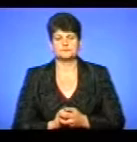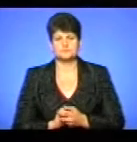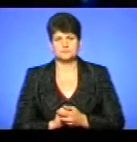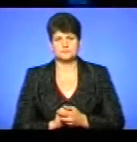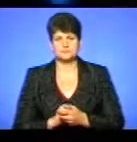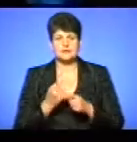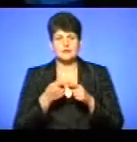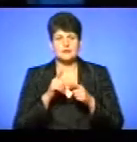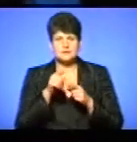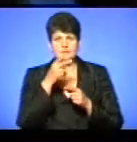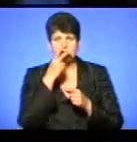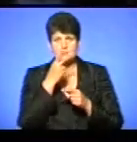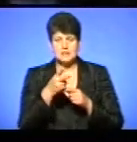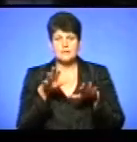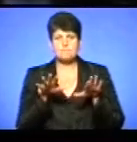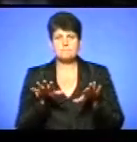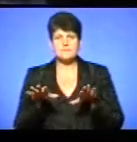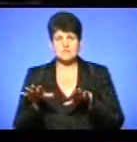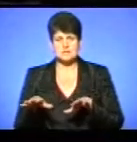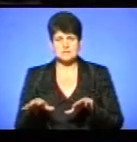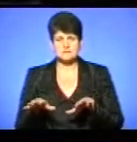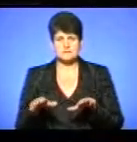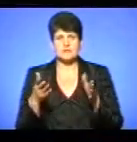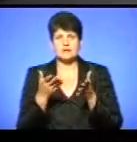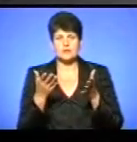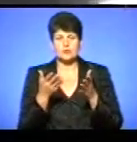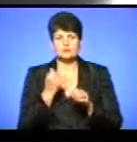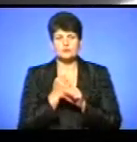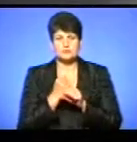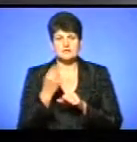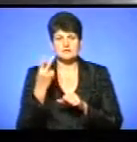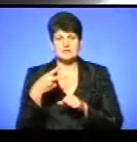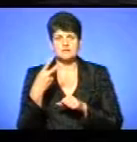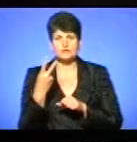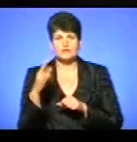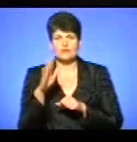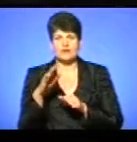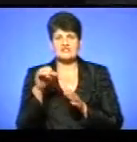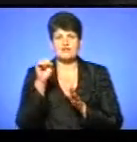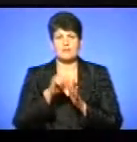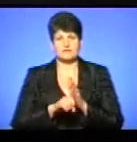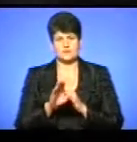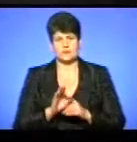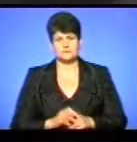На цих кадрах ви бачите місце, на якому скоїли 22 вересня вбивство.